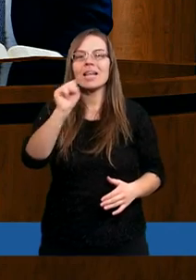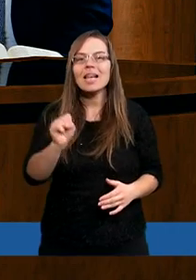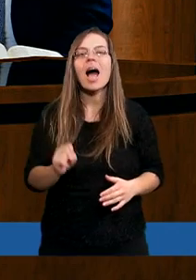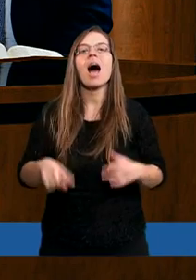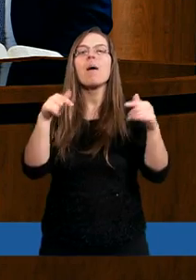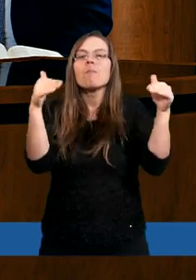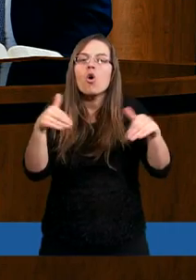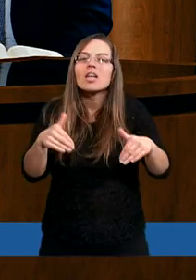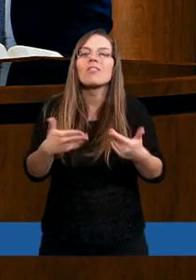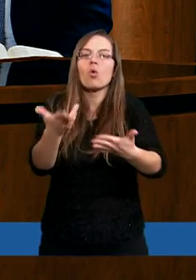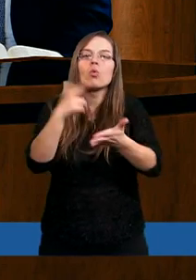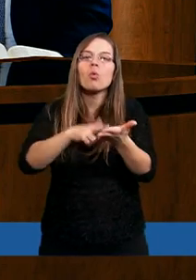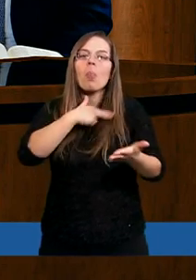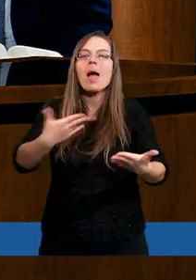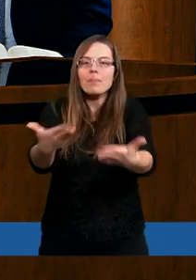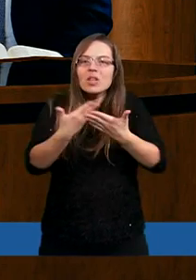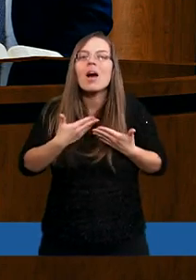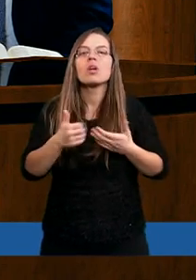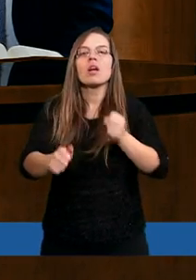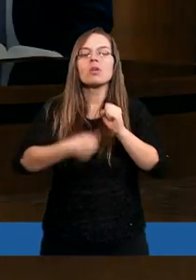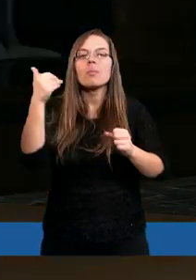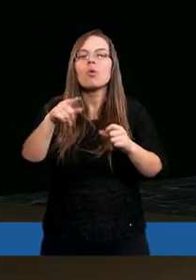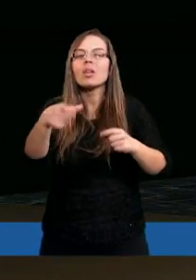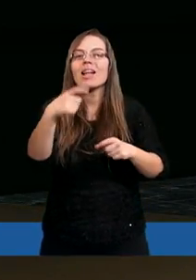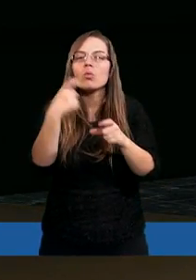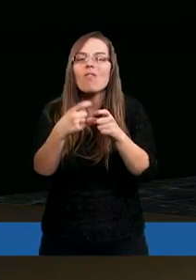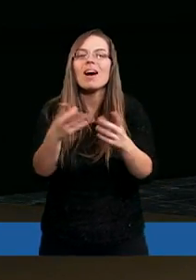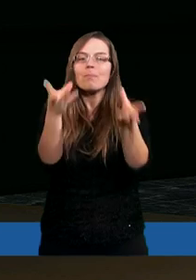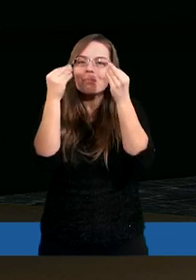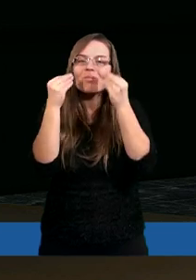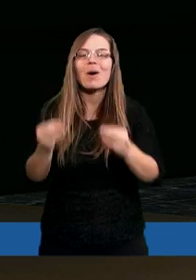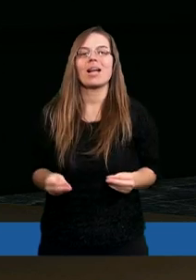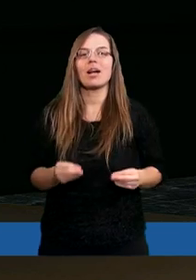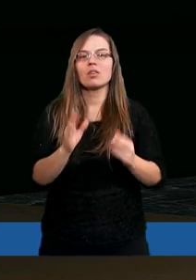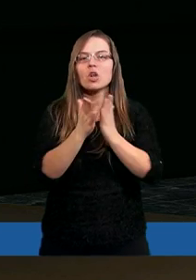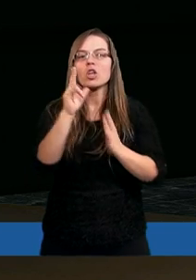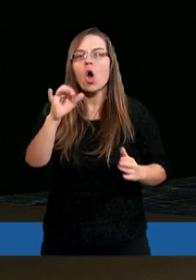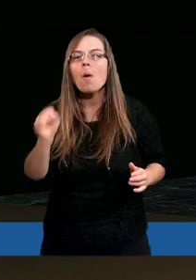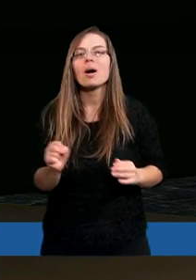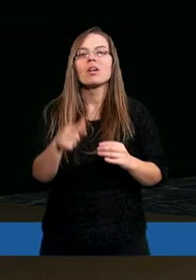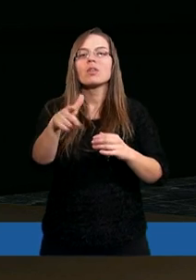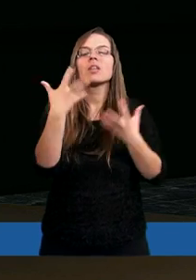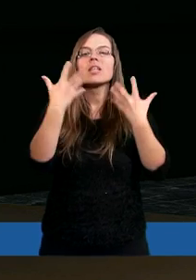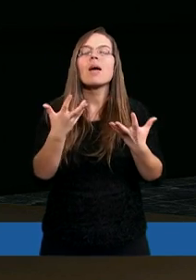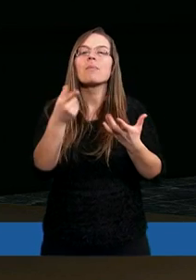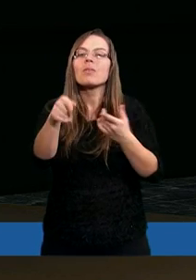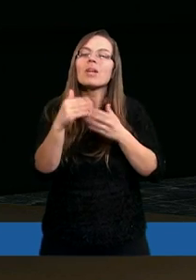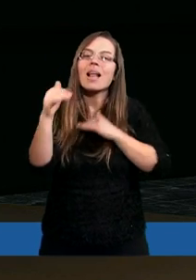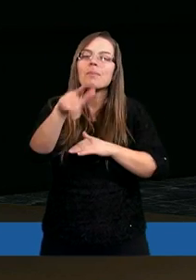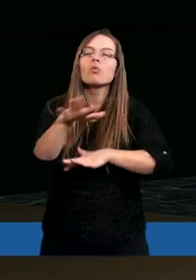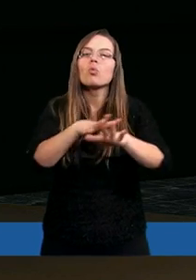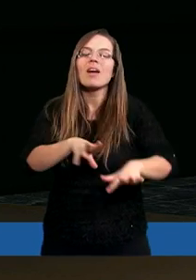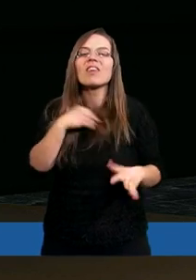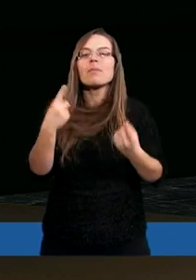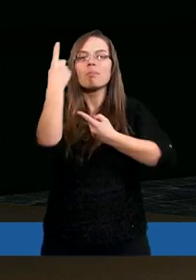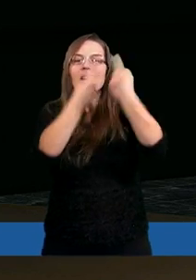za tą możliwość, jaką nam dajesz, aby studiować Słowo Twoje Święte i Księgę Hioba. Prosimy Cię, abyś był wśród nas obecny Duchem